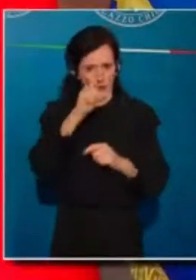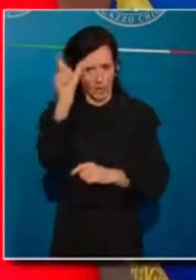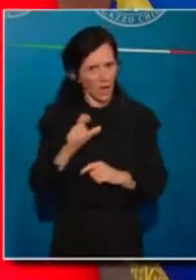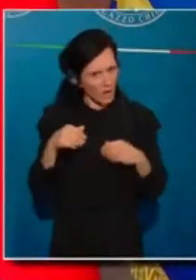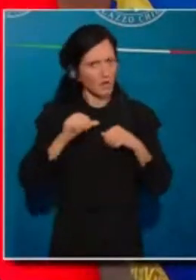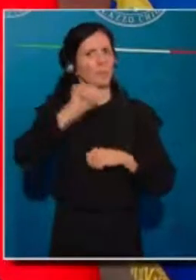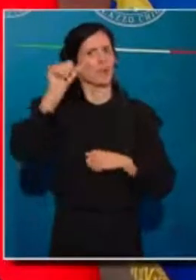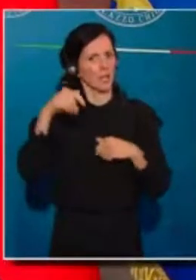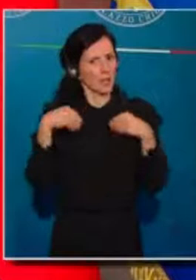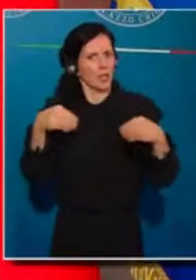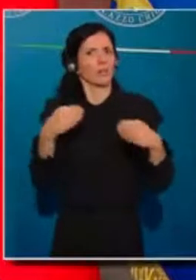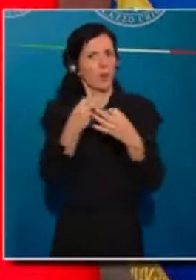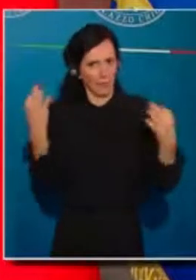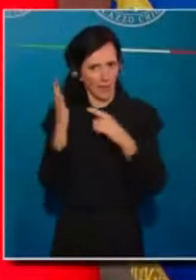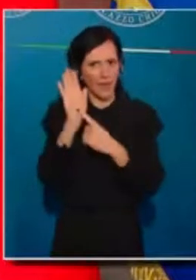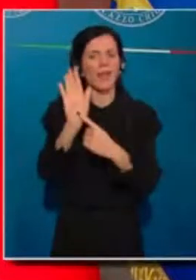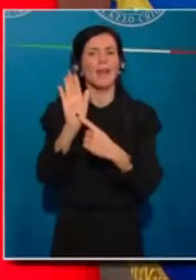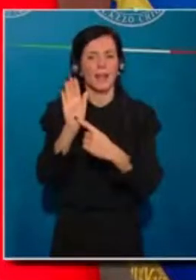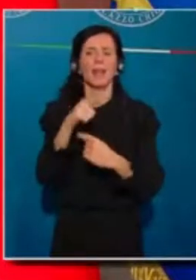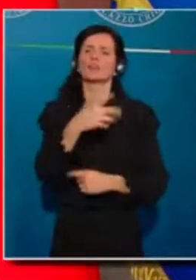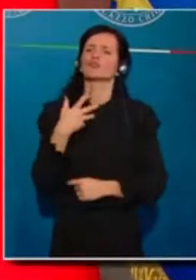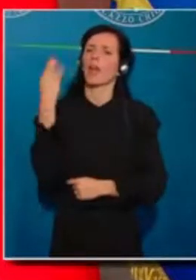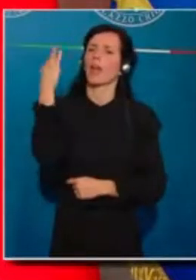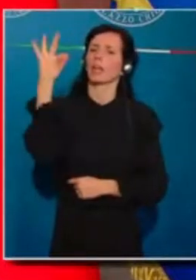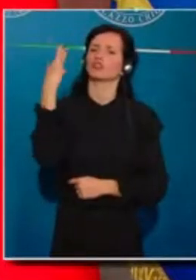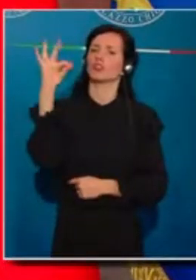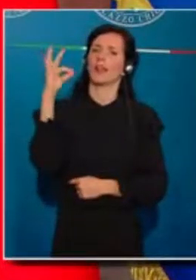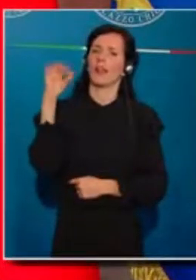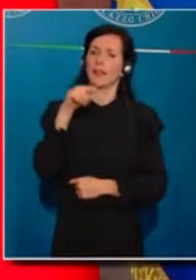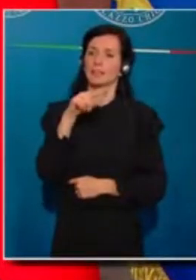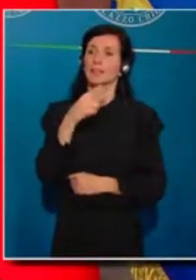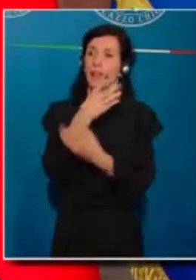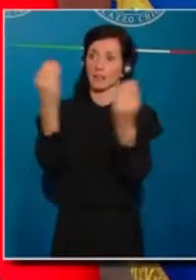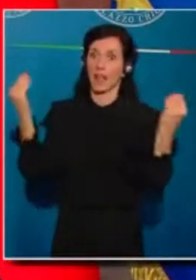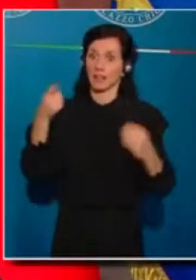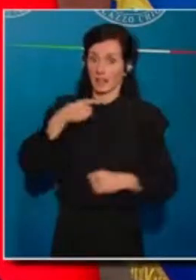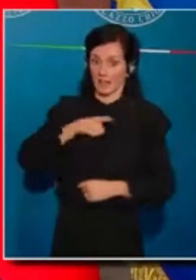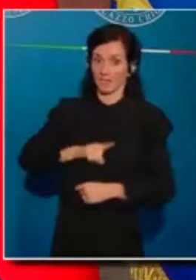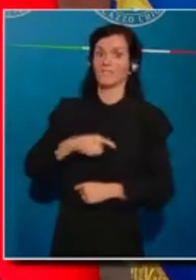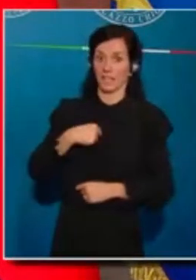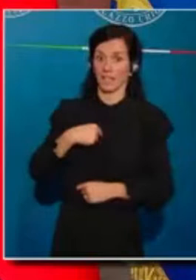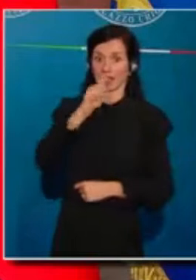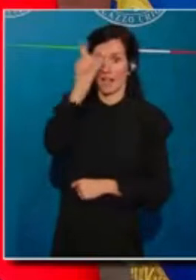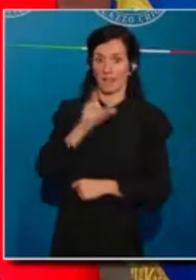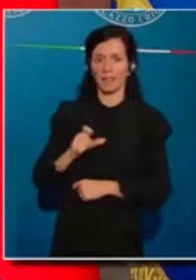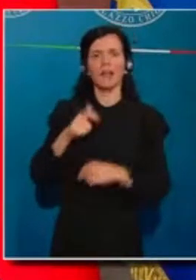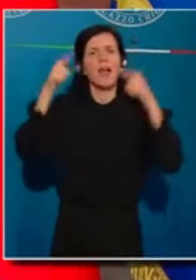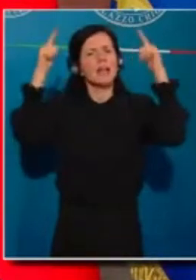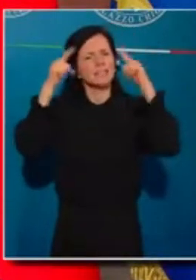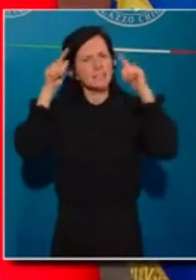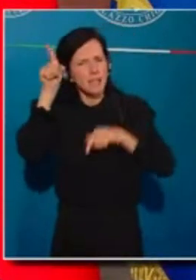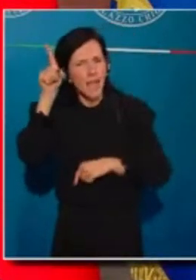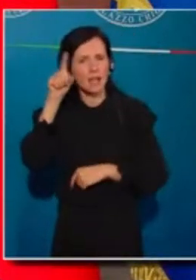assolutamente un livello di eccellenza eh che ci viene anche invidiato a Siena con Toscana